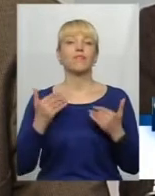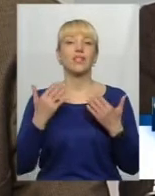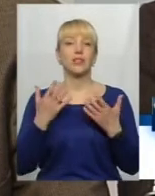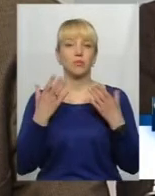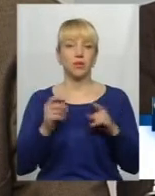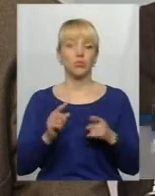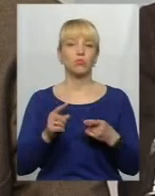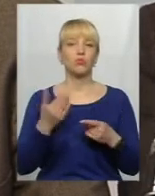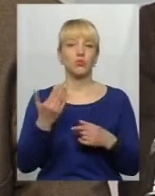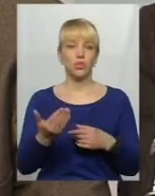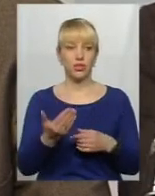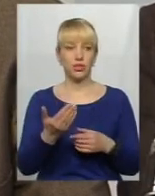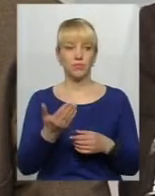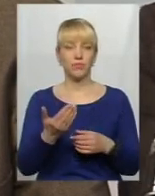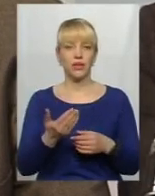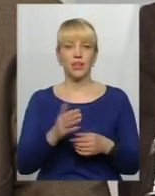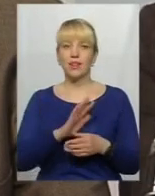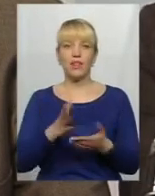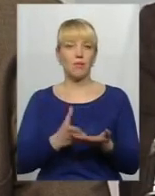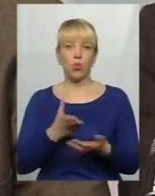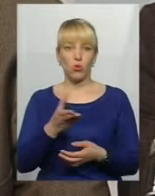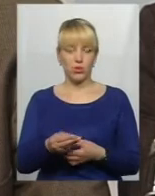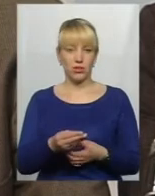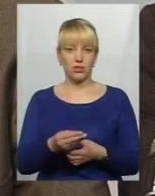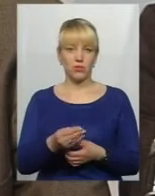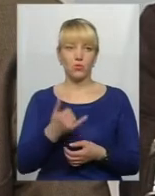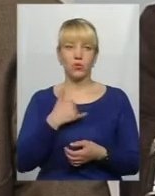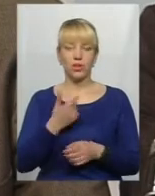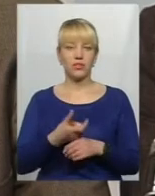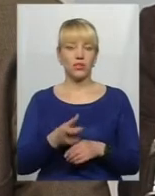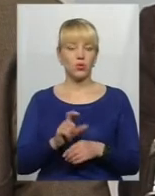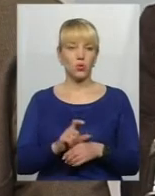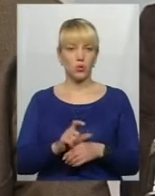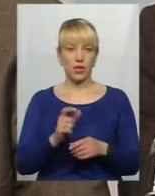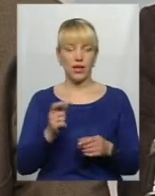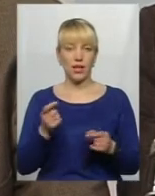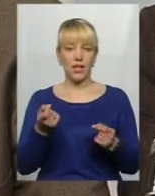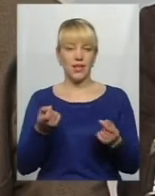днями, тому що їм належним чином не платять. У нас дуже низька капіталізація, дуже